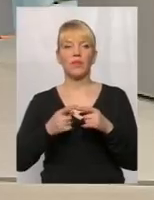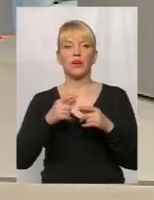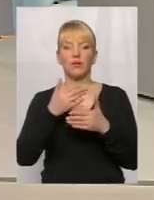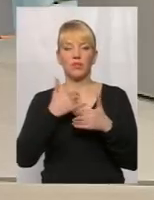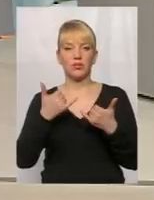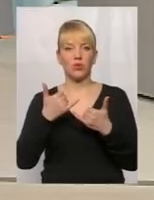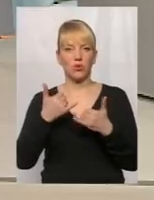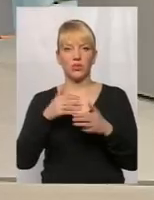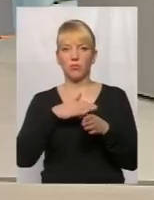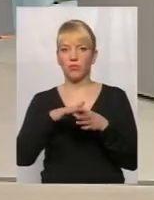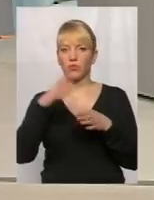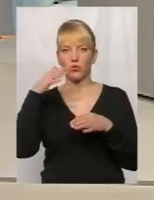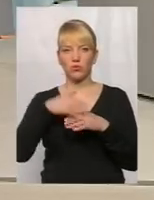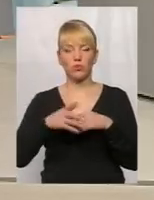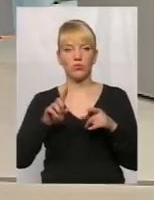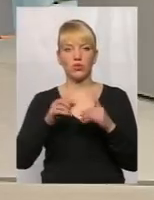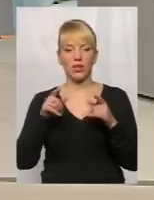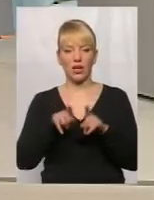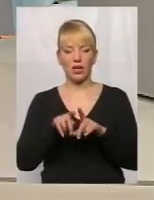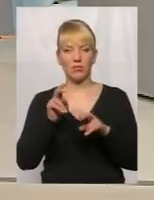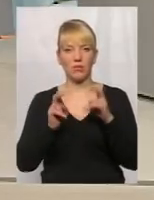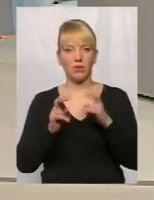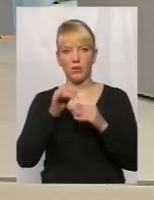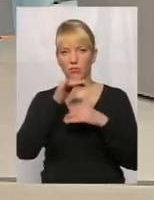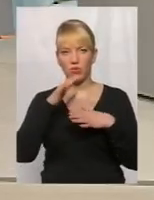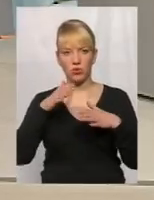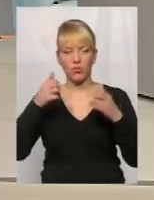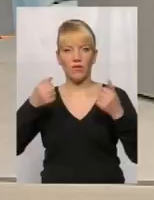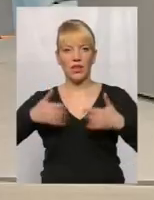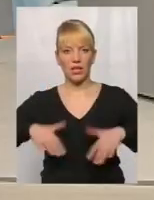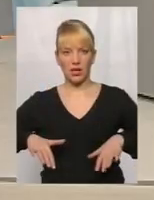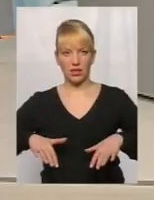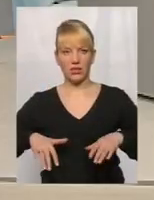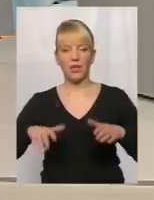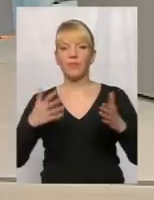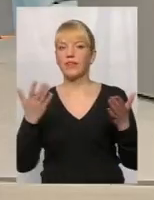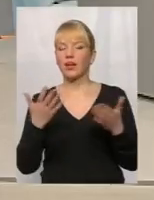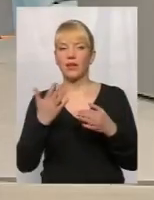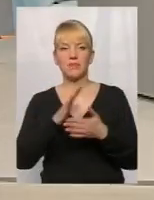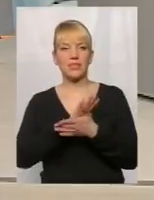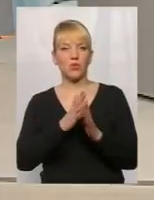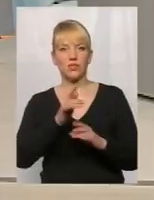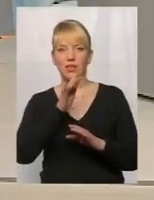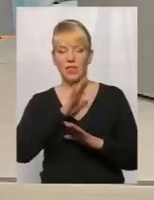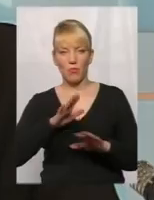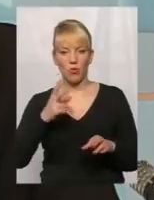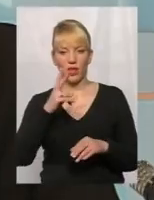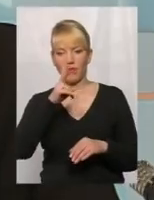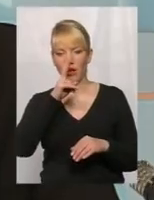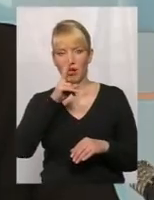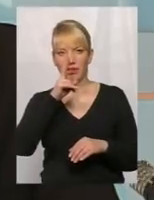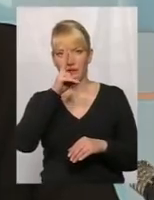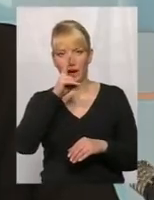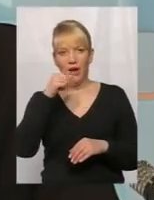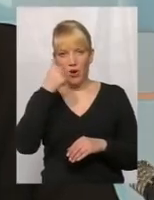розуміємо, що таке підприємство ми не можемо втратити. І яка б ситуація не була два роки назад, ми